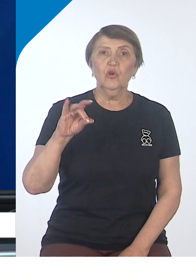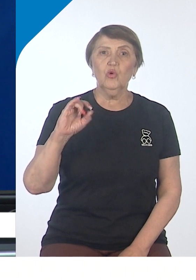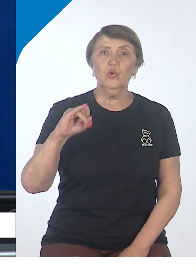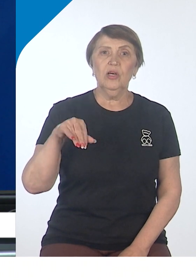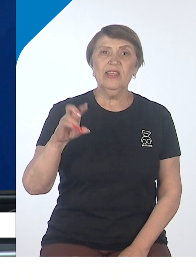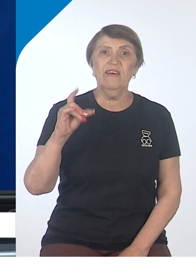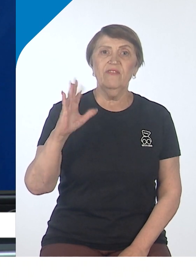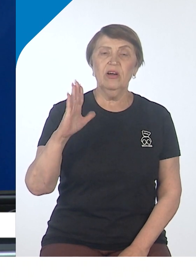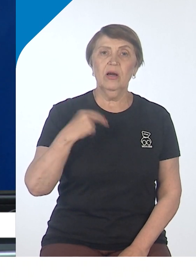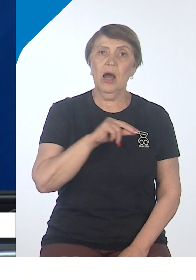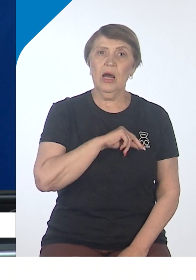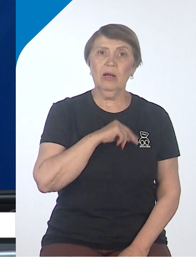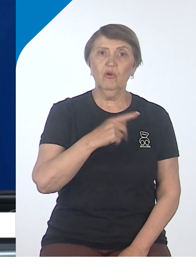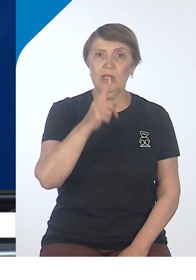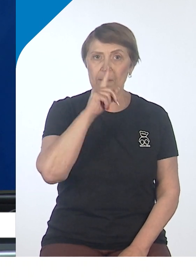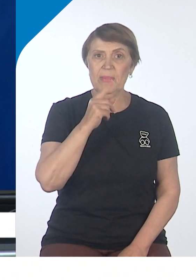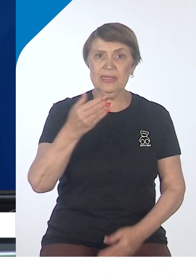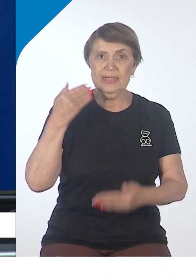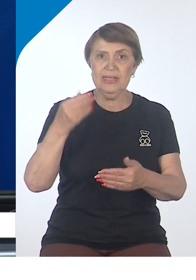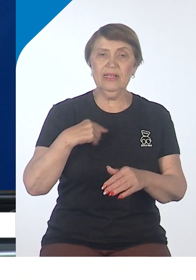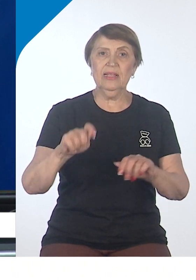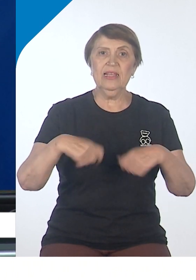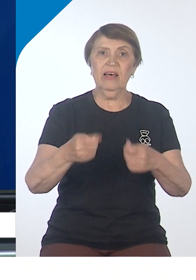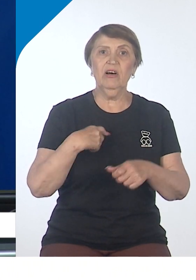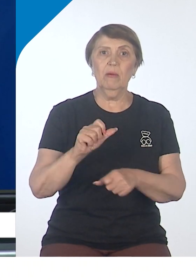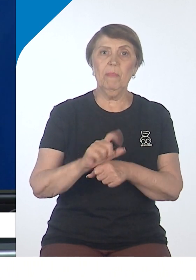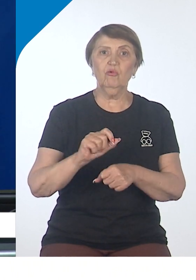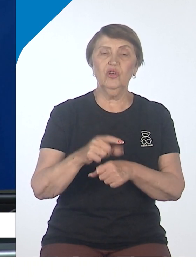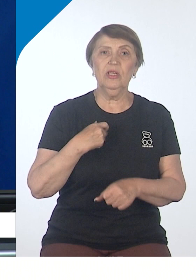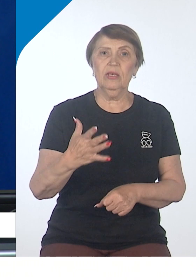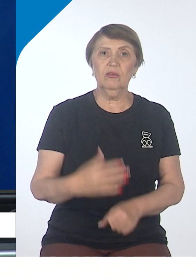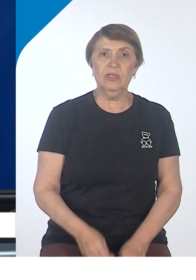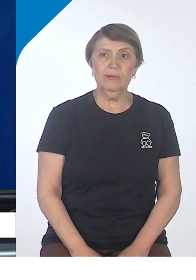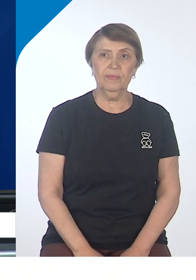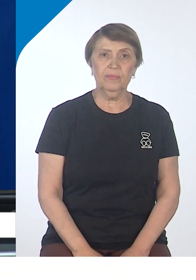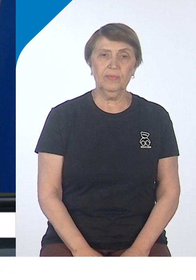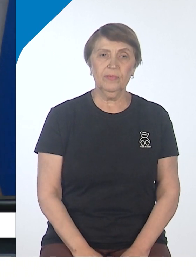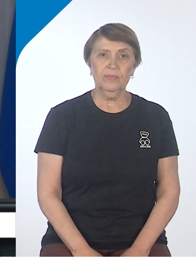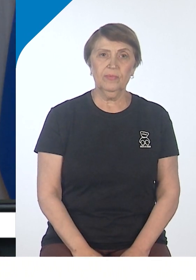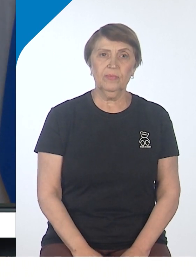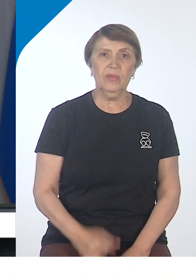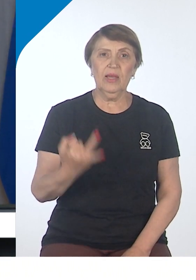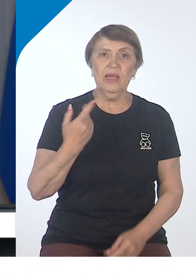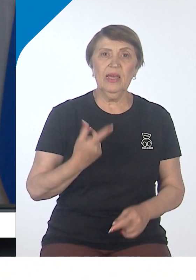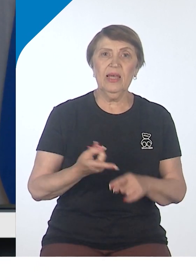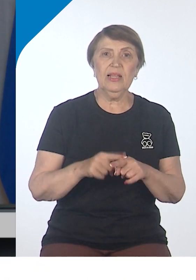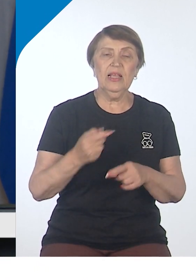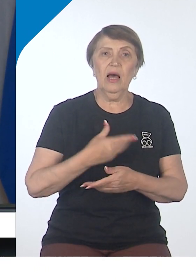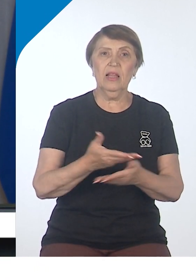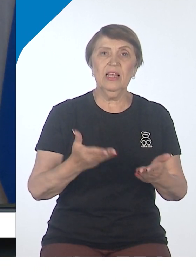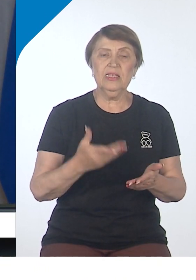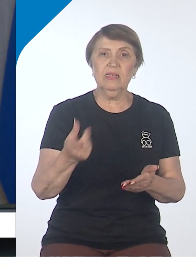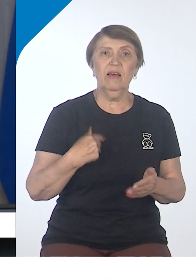месяц назад давал поручения об их, скажем так, калибровке. И для нас вместе с Дмитрием